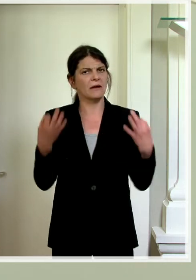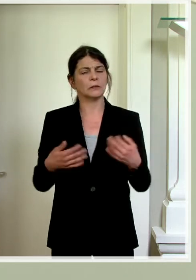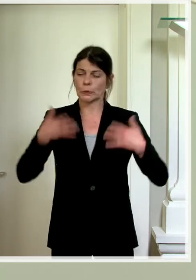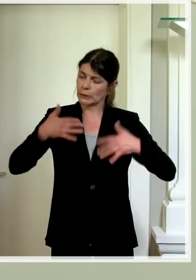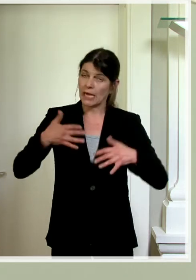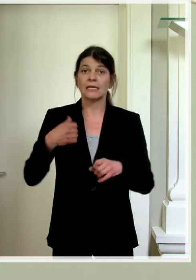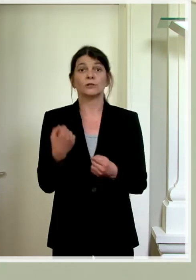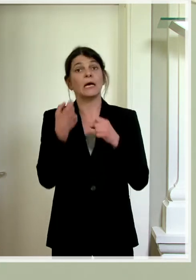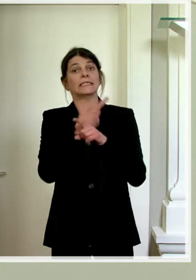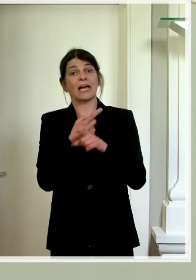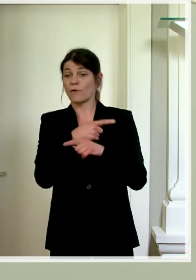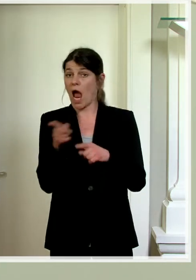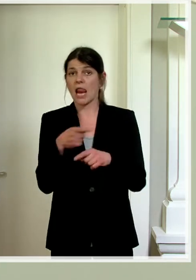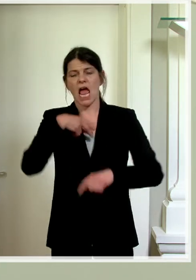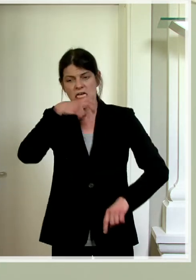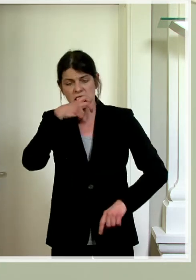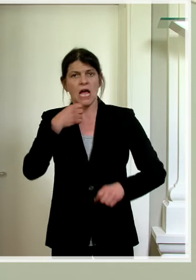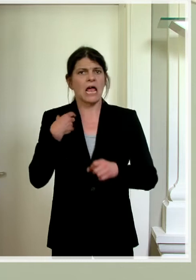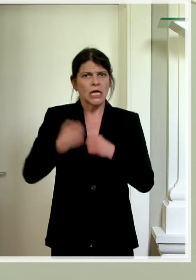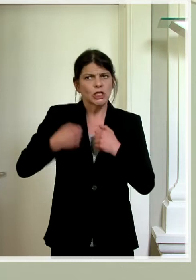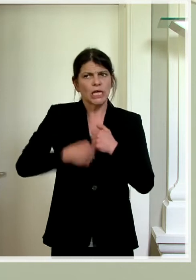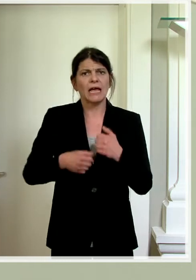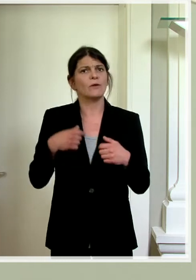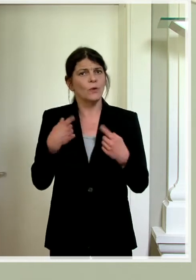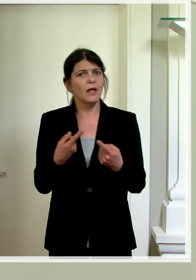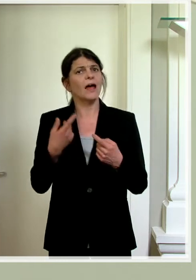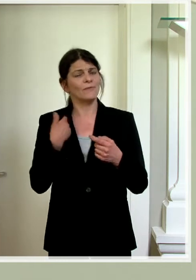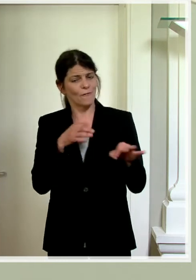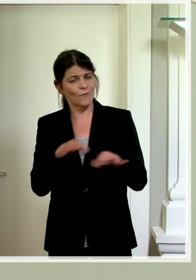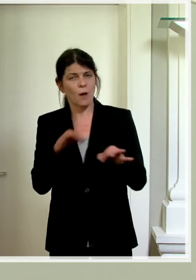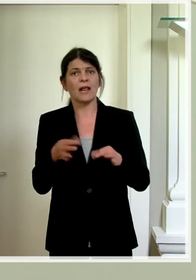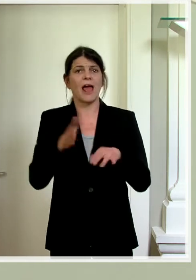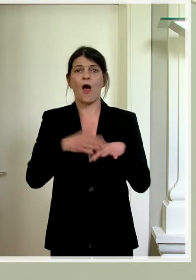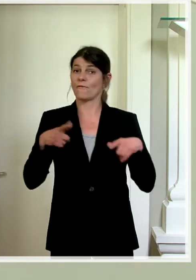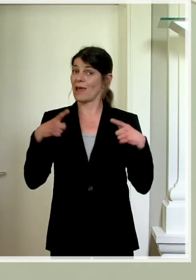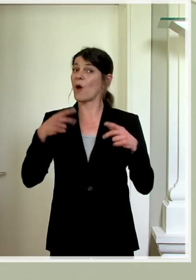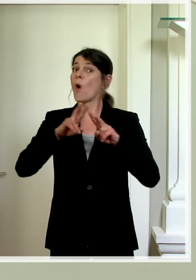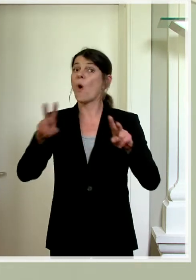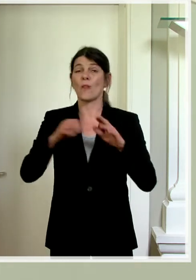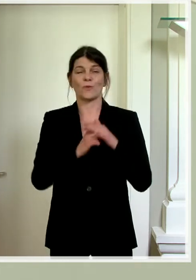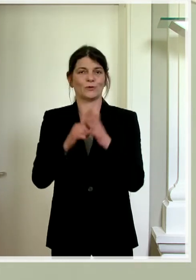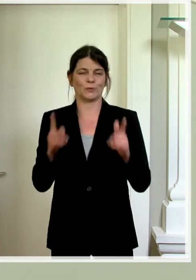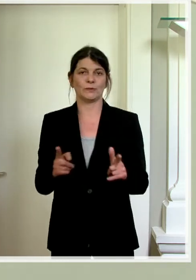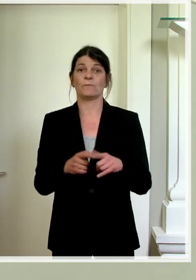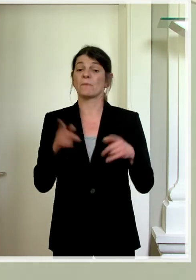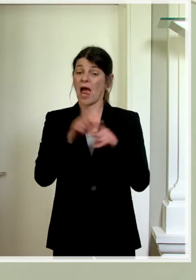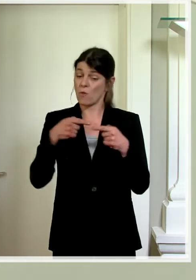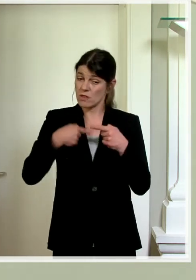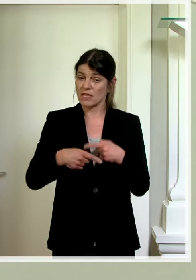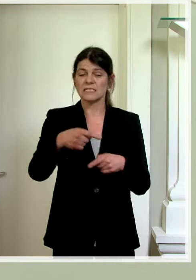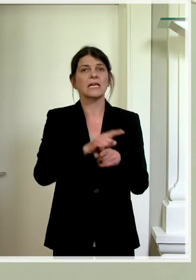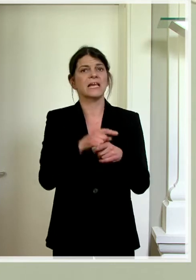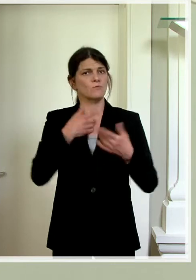alle, in der man sich anstrengt und auf das Leben ohne Unterstützung vorbereitet. Aber auch in dieser Zeit müssen wir